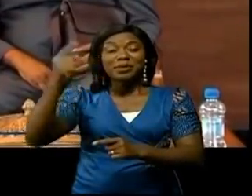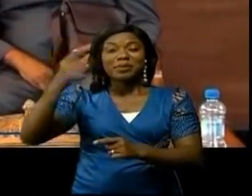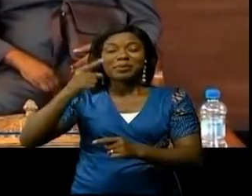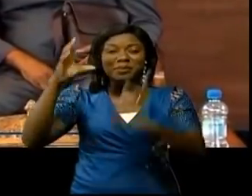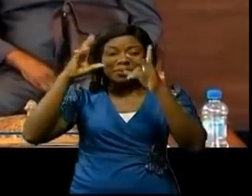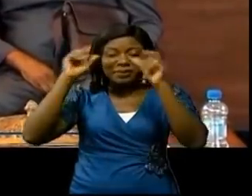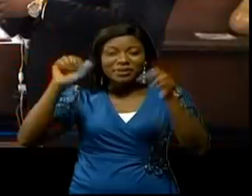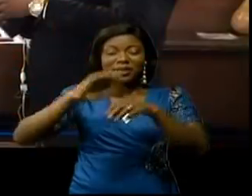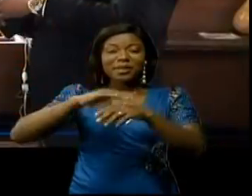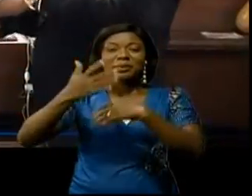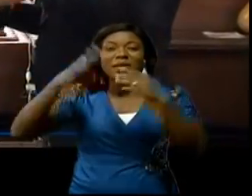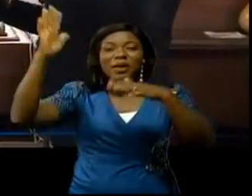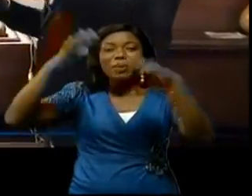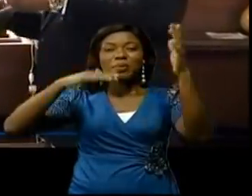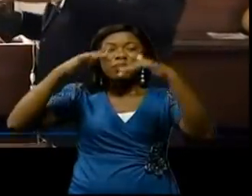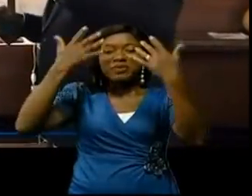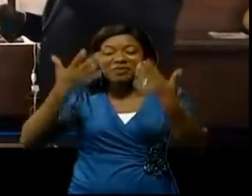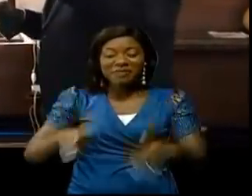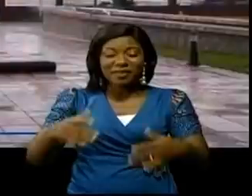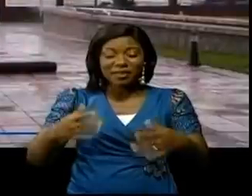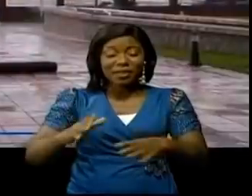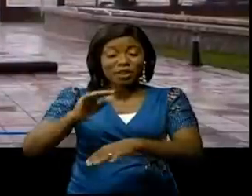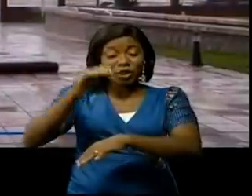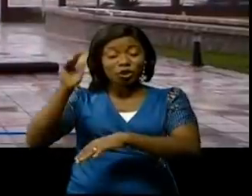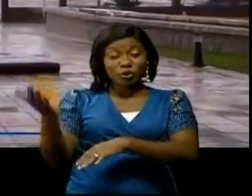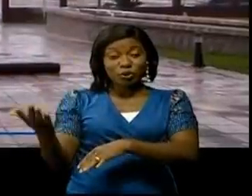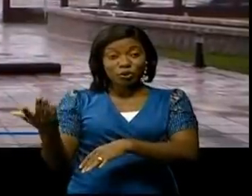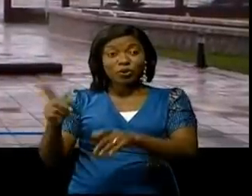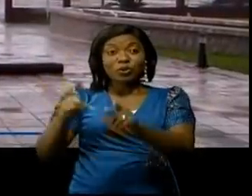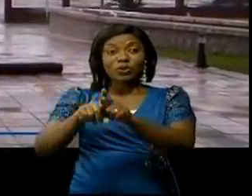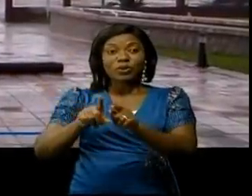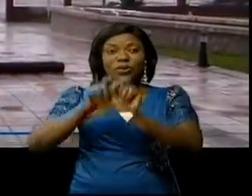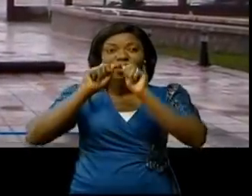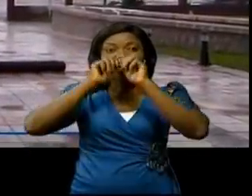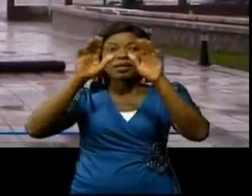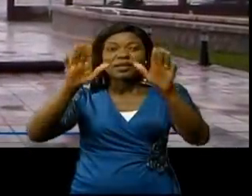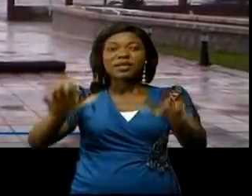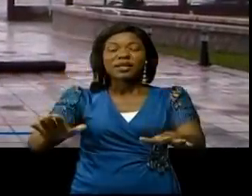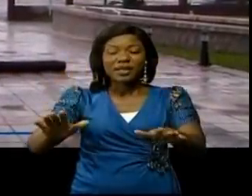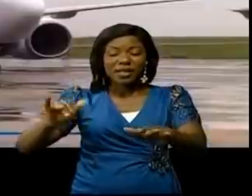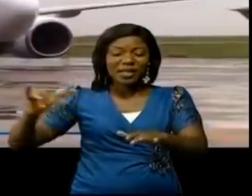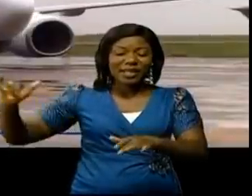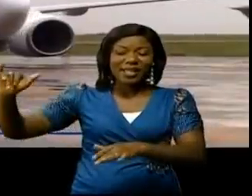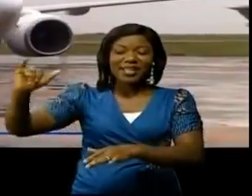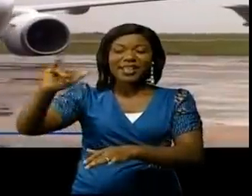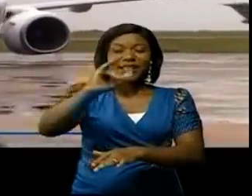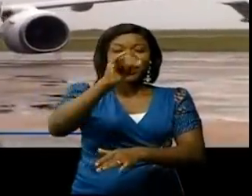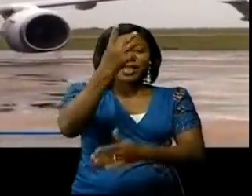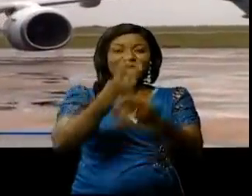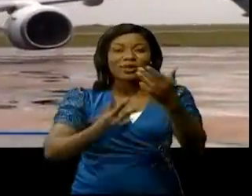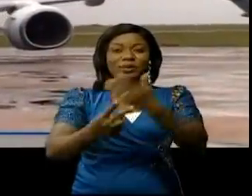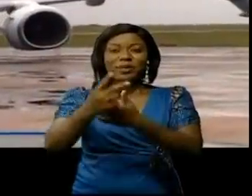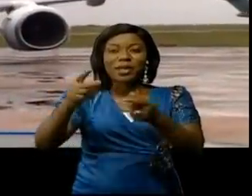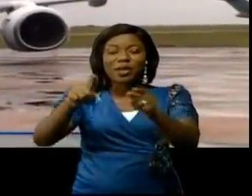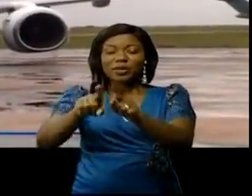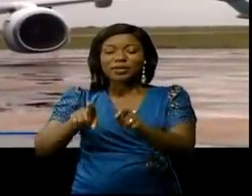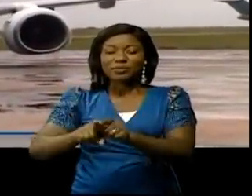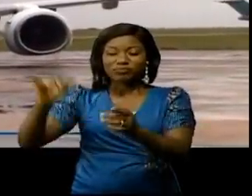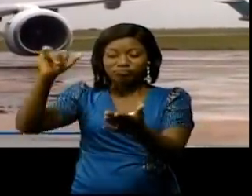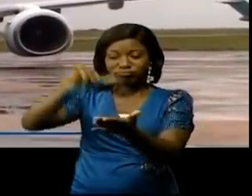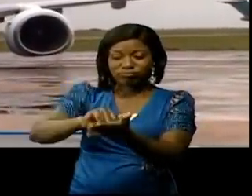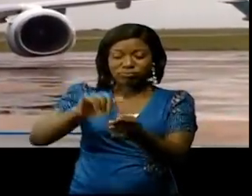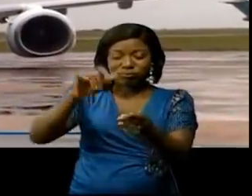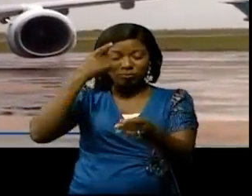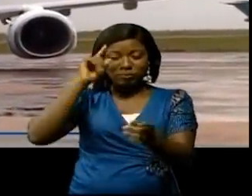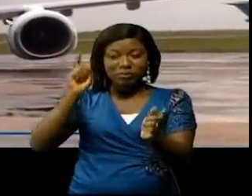C'est juste après la pluie qui s'est abattue ce jeudi matin, pluie de bénédictions, que l'avion transportant le couple présidentiel s'est posé sur le tarmac de l